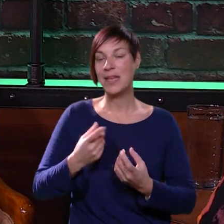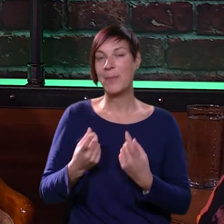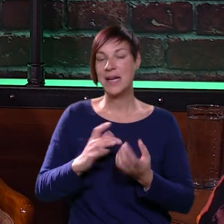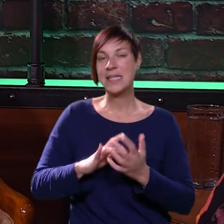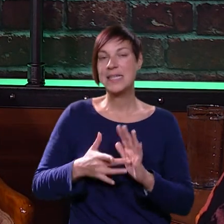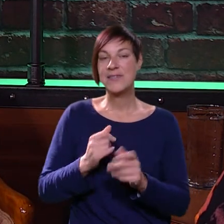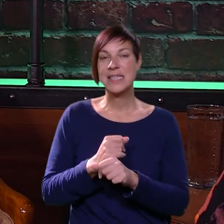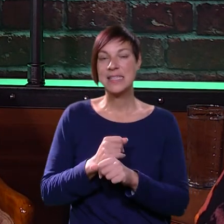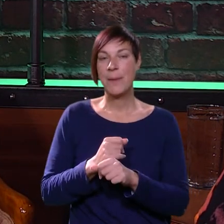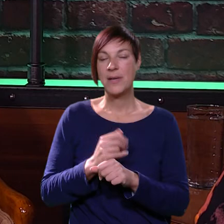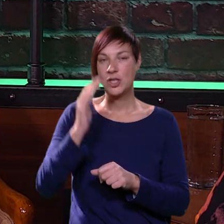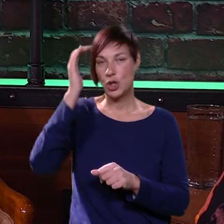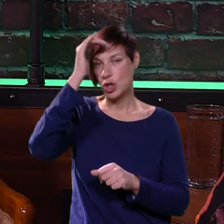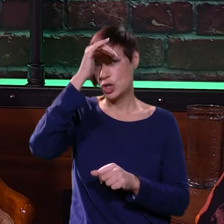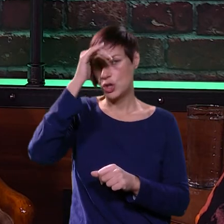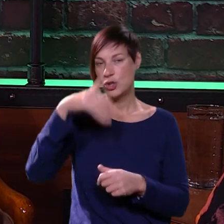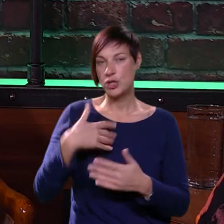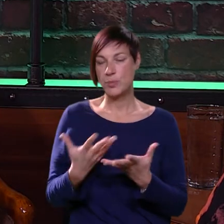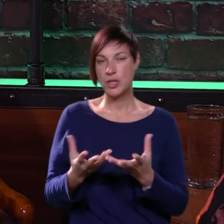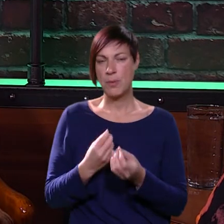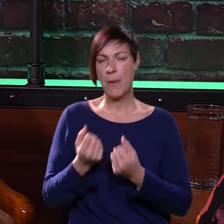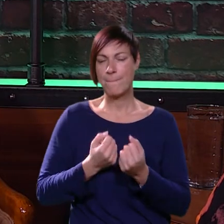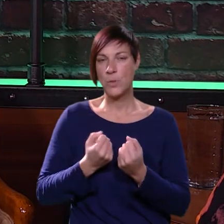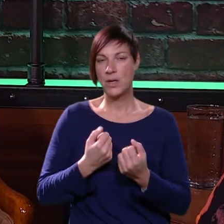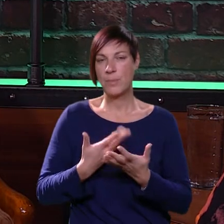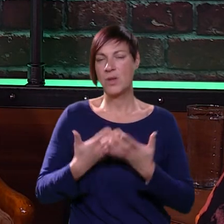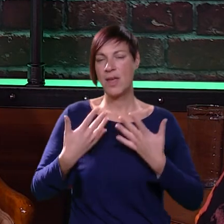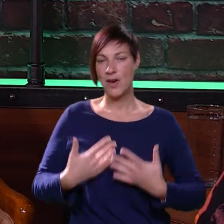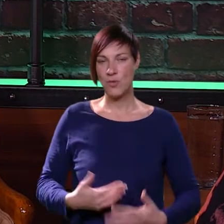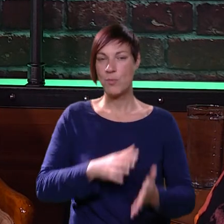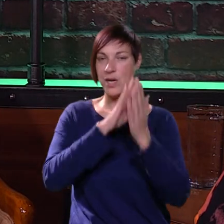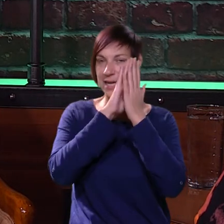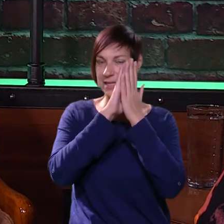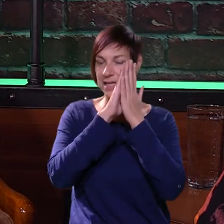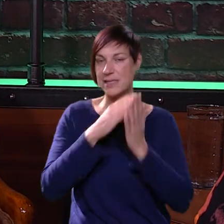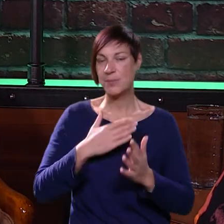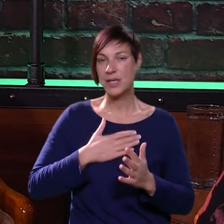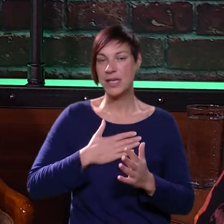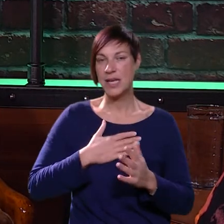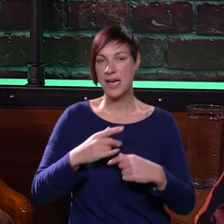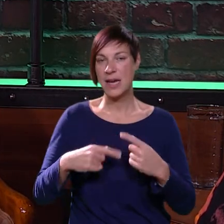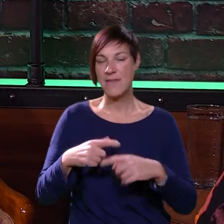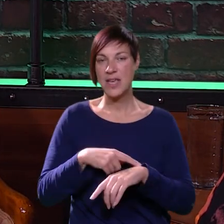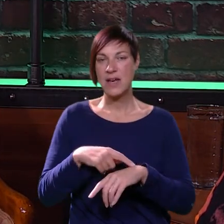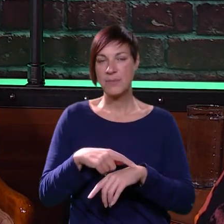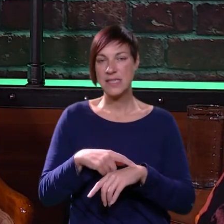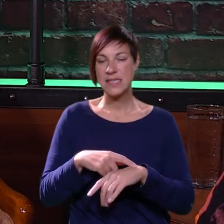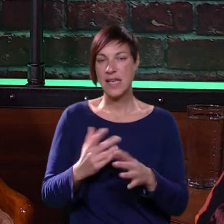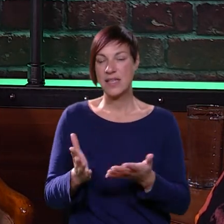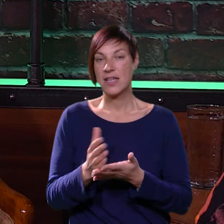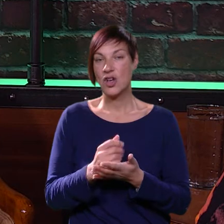to, ali uglavnom sve sama radi, dok noću, pošto on ima puno aktivnost, ona bude svona umorna, zaspe, joj sama navijam sat,